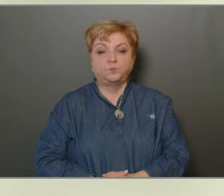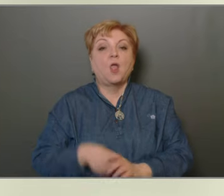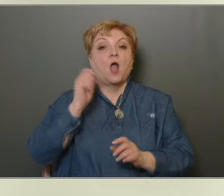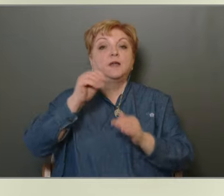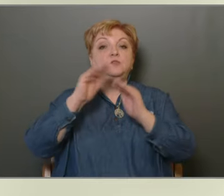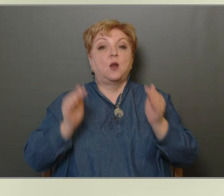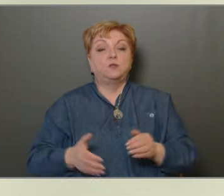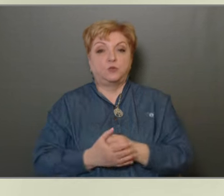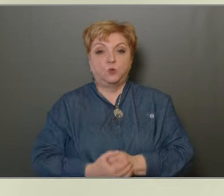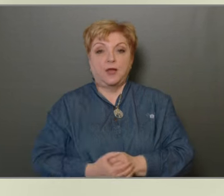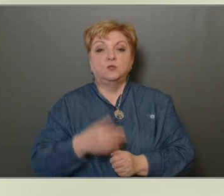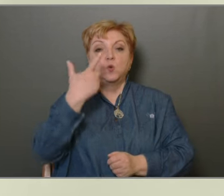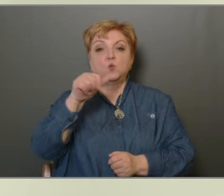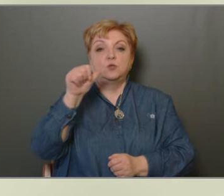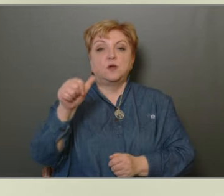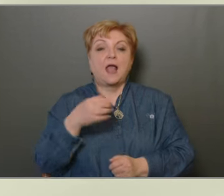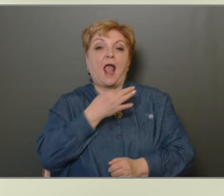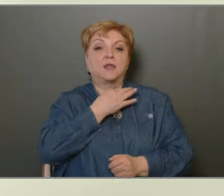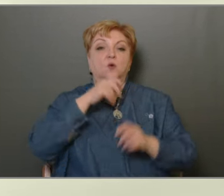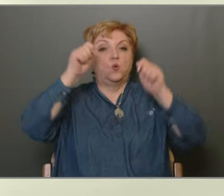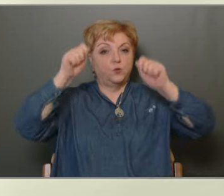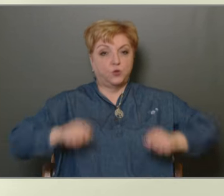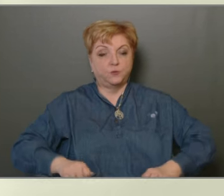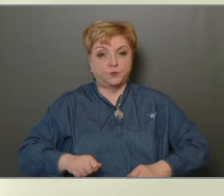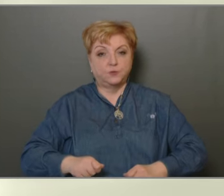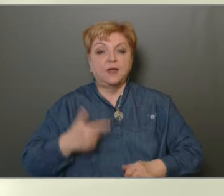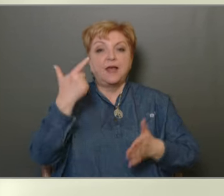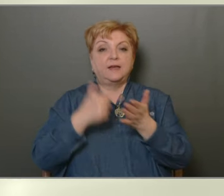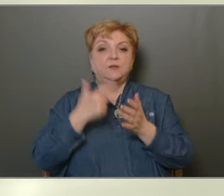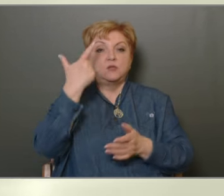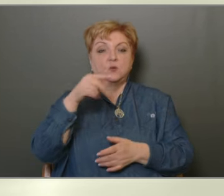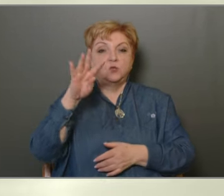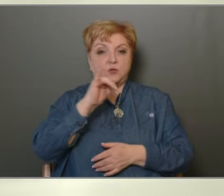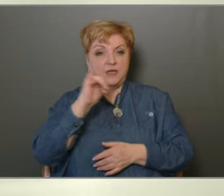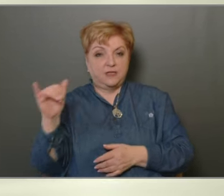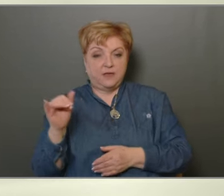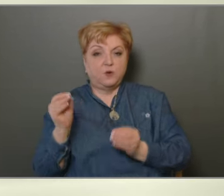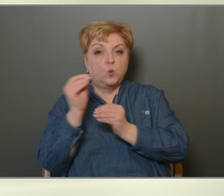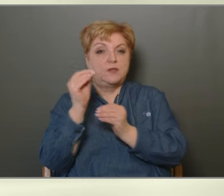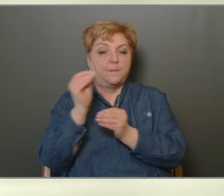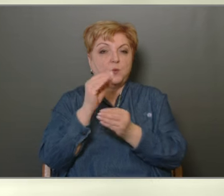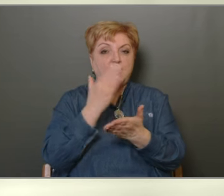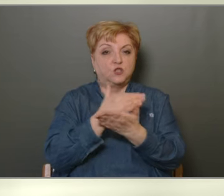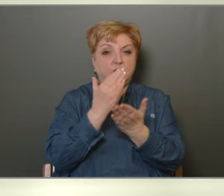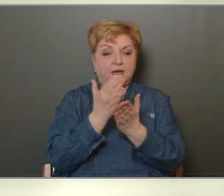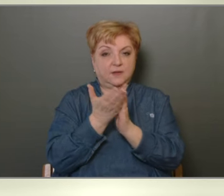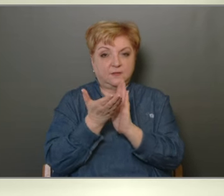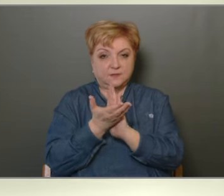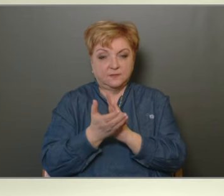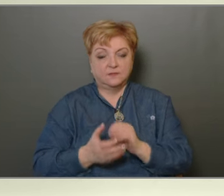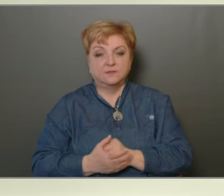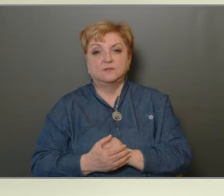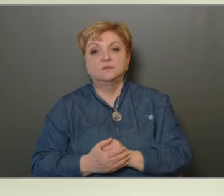Képviselő testület 21 egyhangúan úgy dönt, 2024. évi utánpótlási keletet